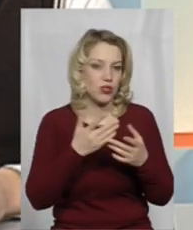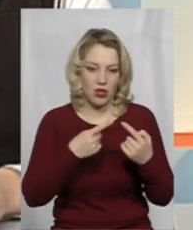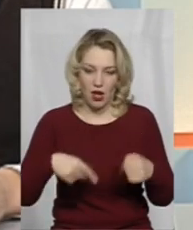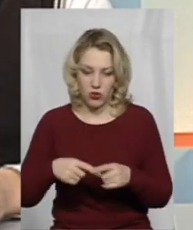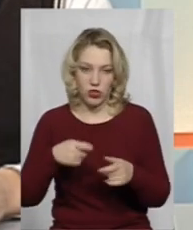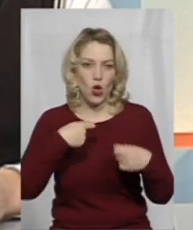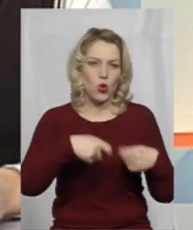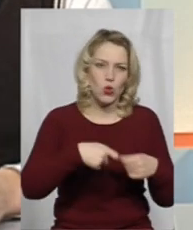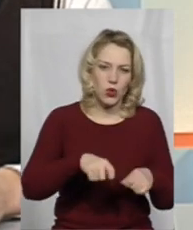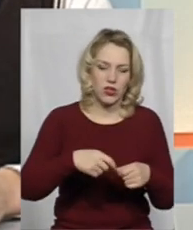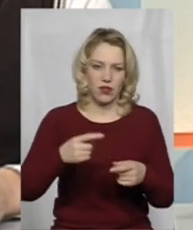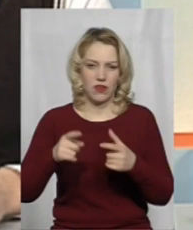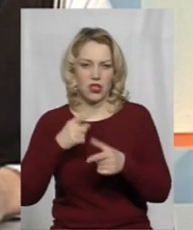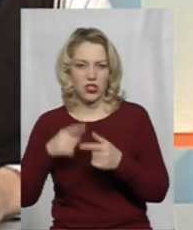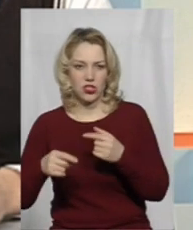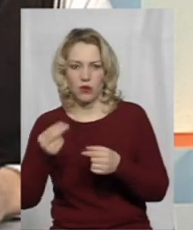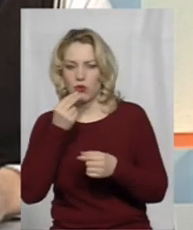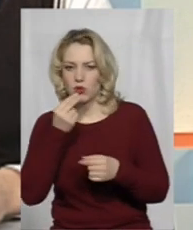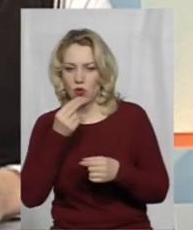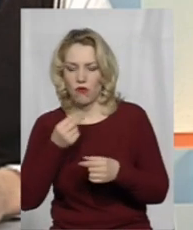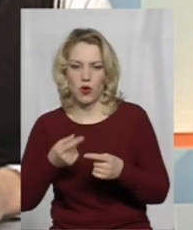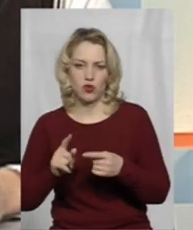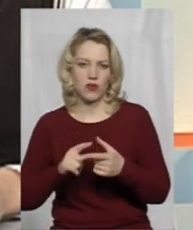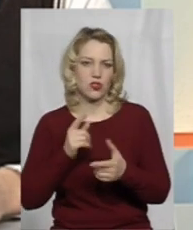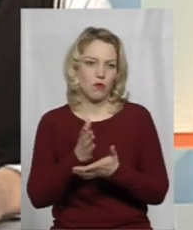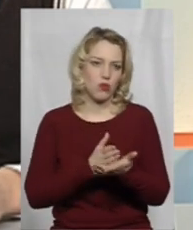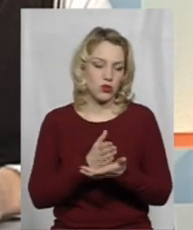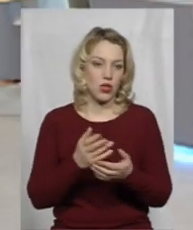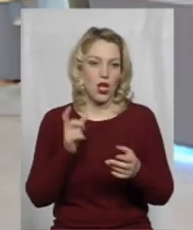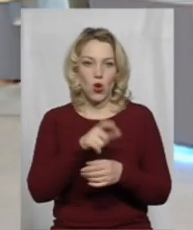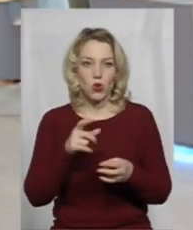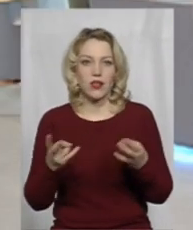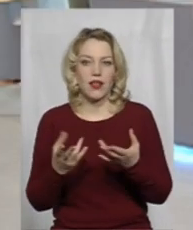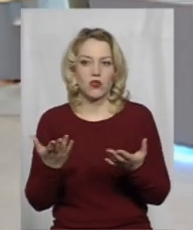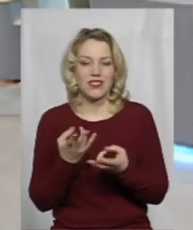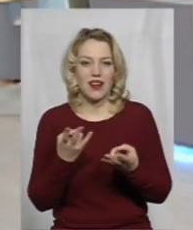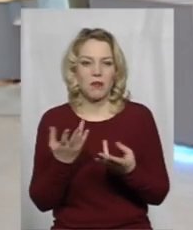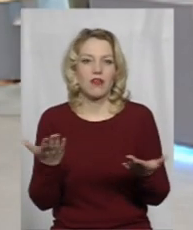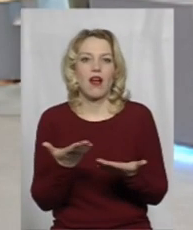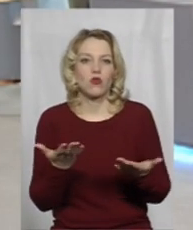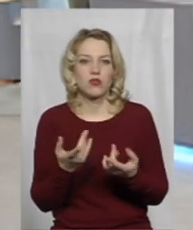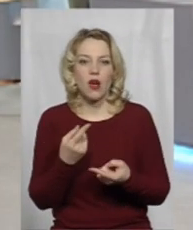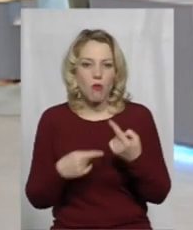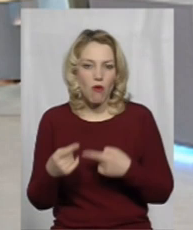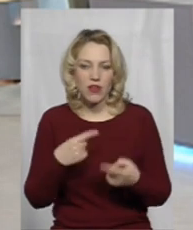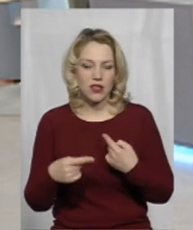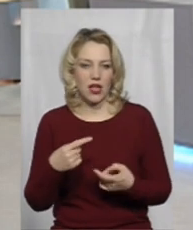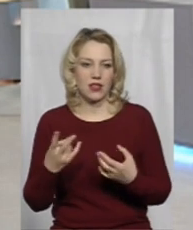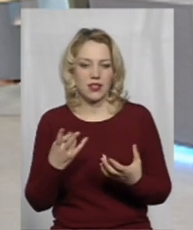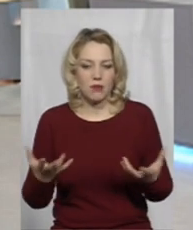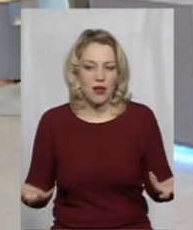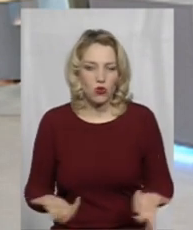в торгівлі, що в громадському харчуванні, що і в послуг. Якось треба людей повертати, якось треба їх підтримувати,